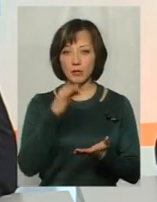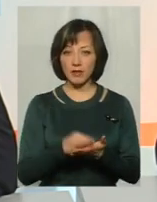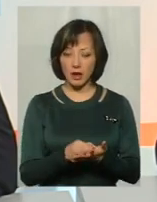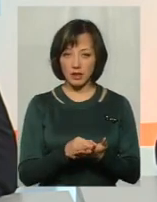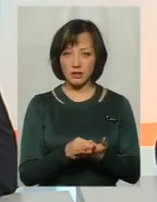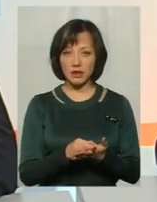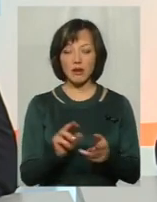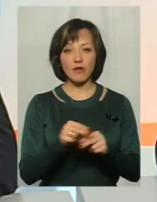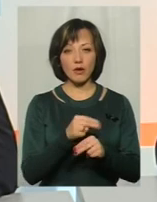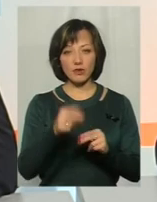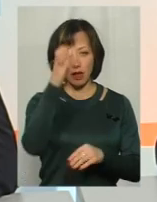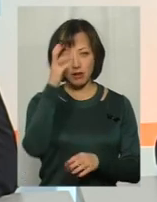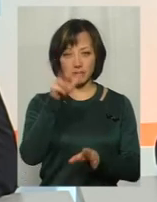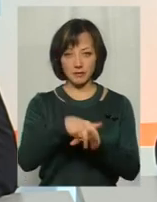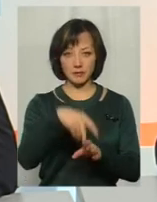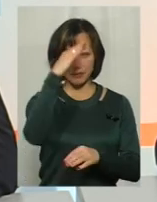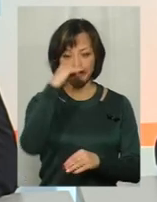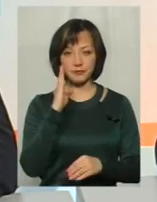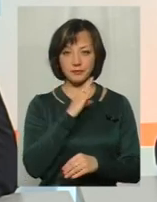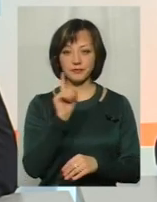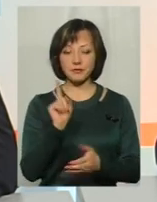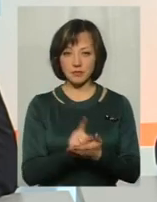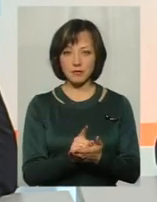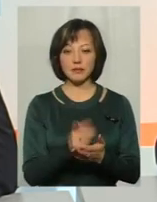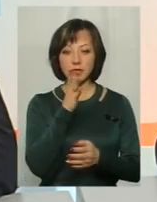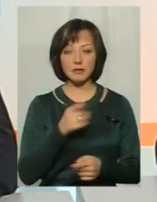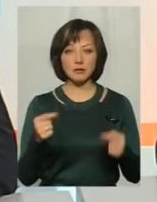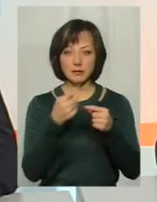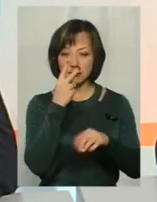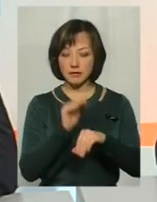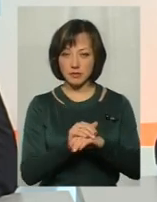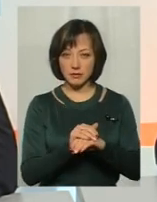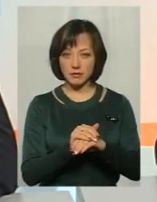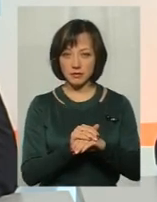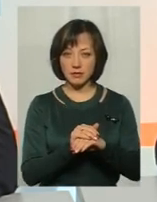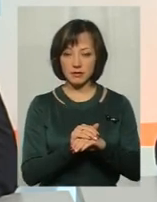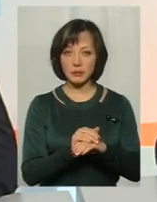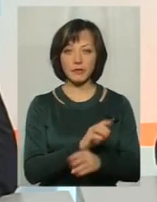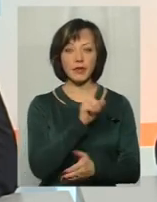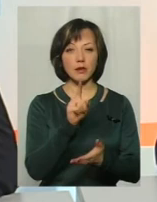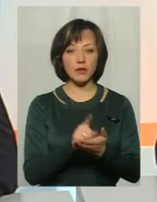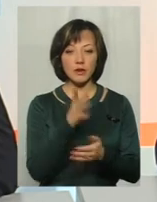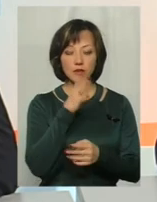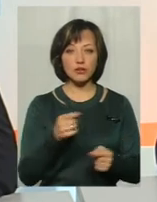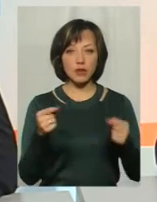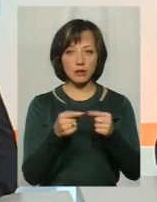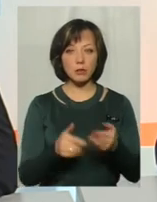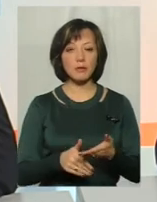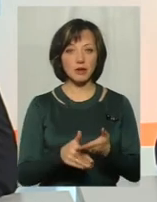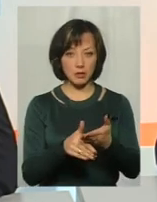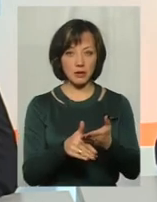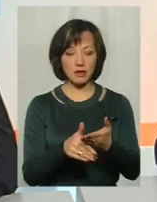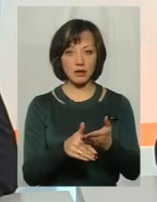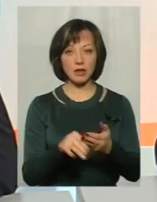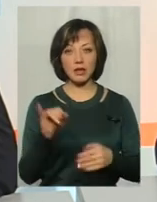як виховати генію, лежить на батьках. Вони повинні вчасно це побачити, вони повинні вчасно це підтримати